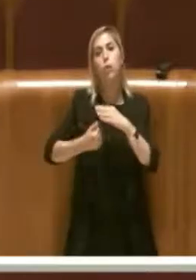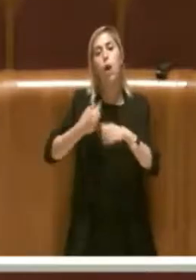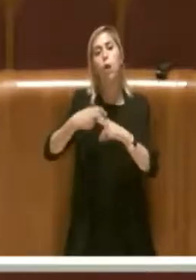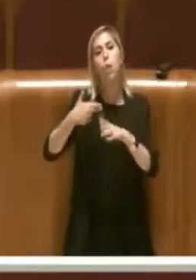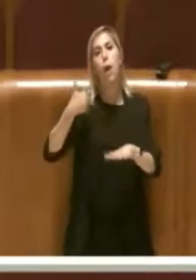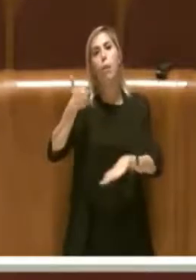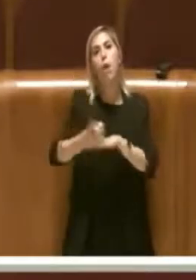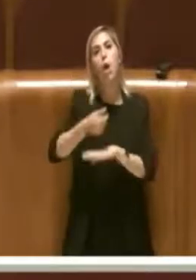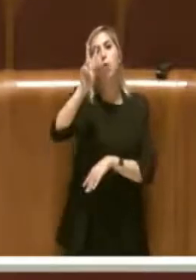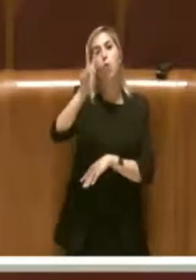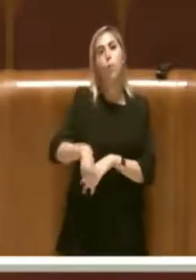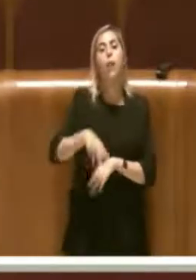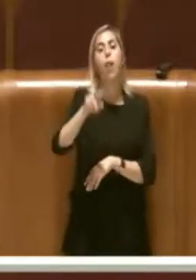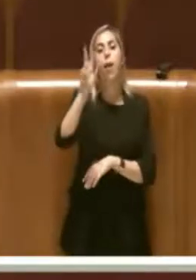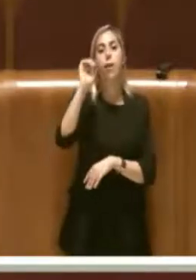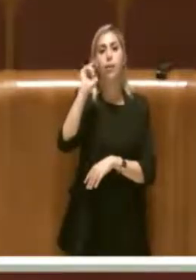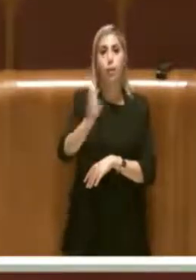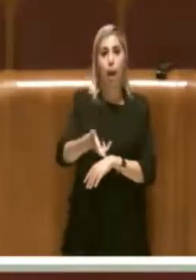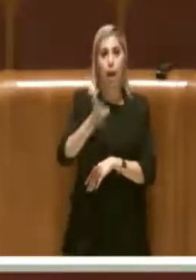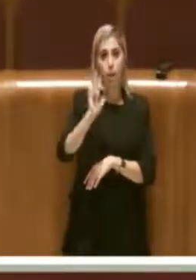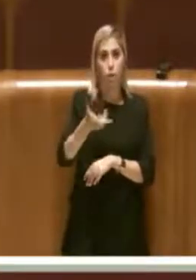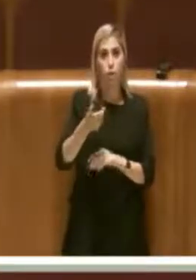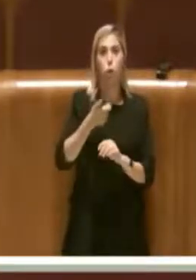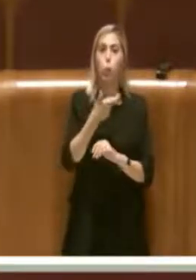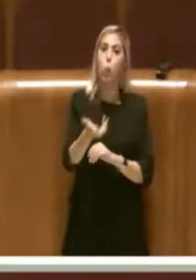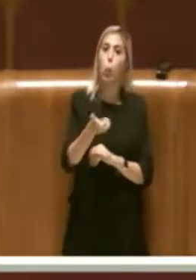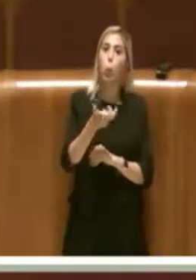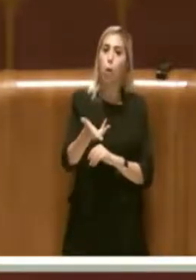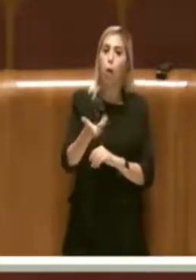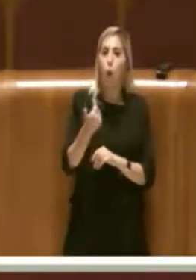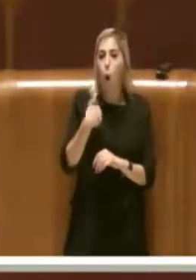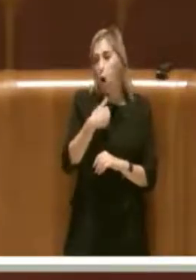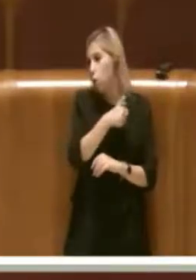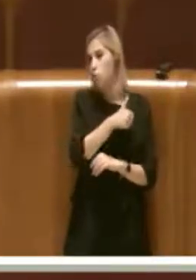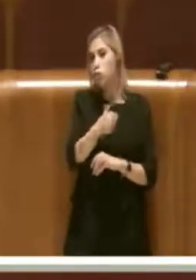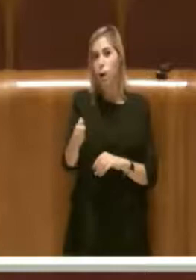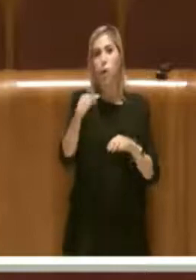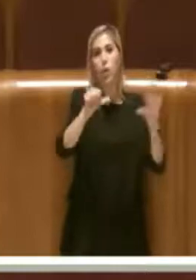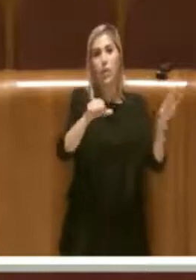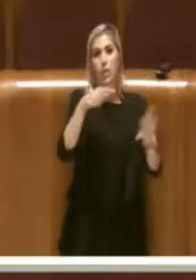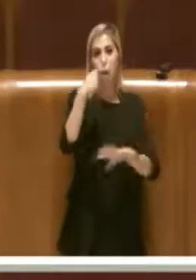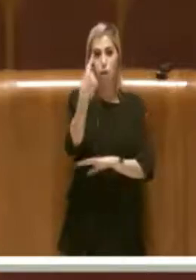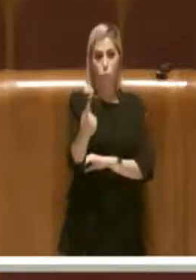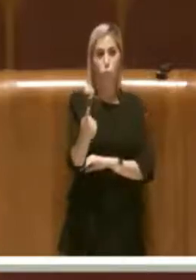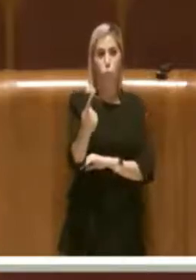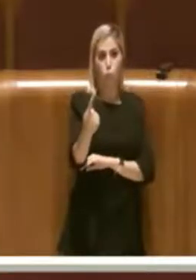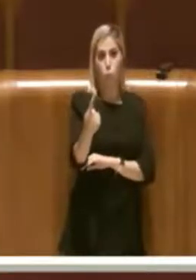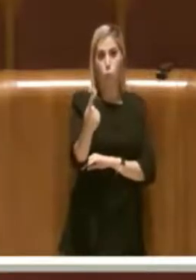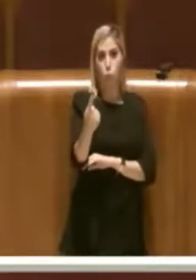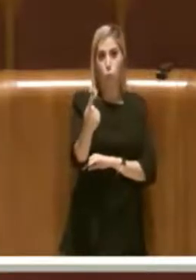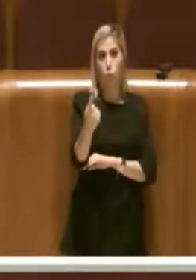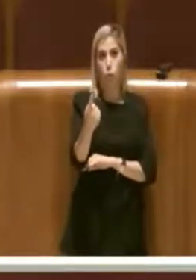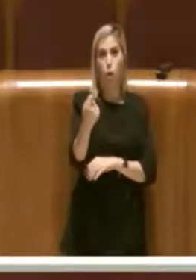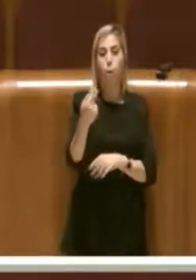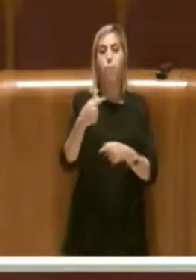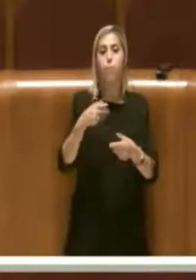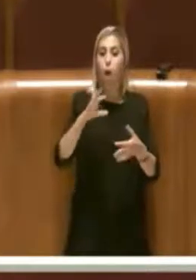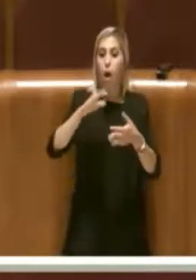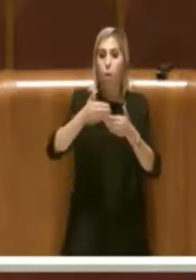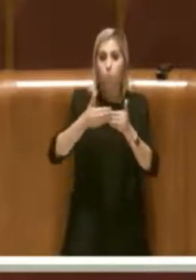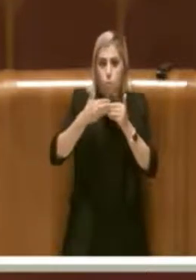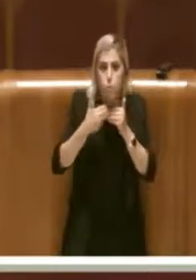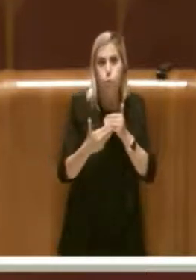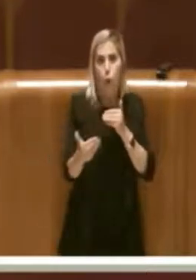2013, la numero 161 che stabilisce la proroga dei